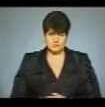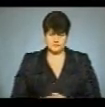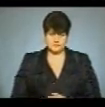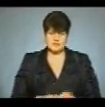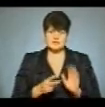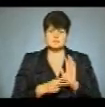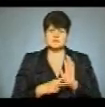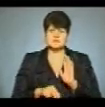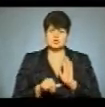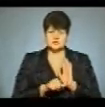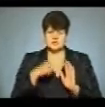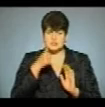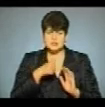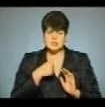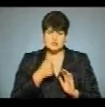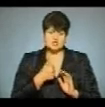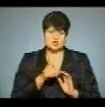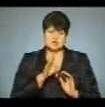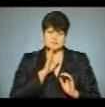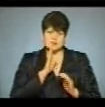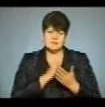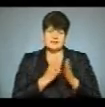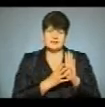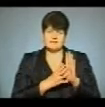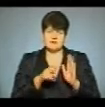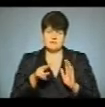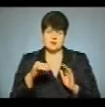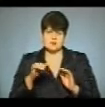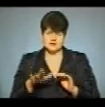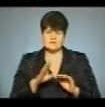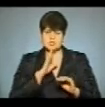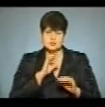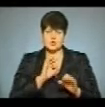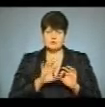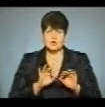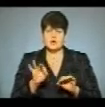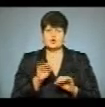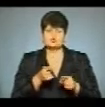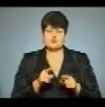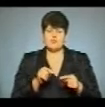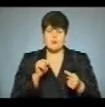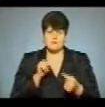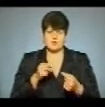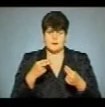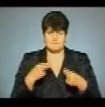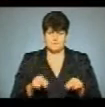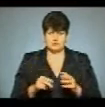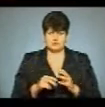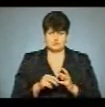76-річна Леся Микитин має 9 паїв. Жінка розповідає, чому проти продажу сільськогосподарської землі.